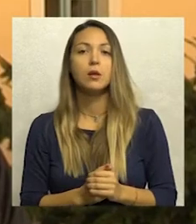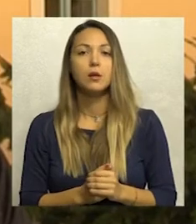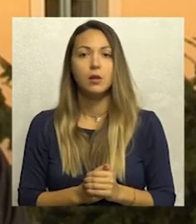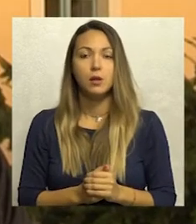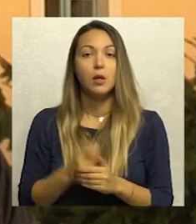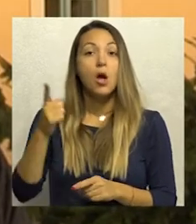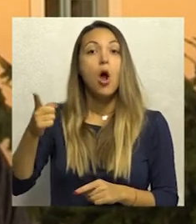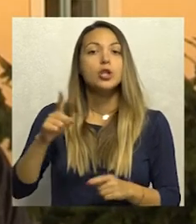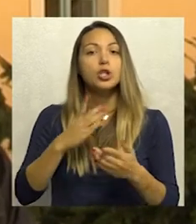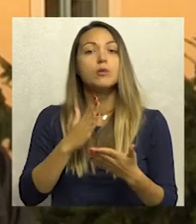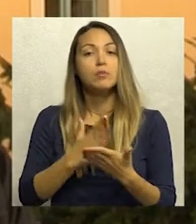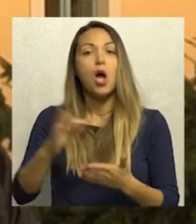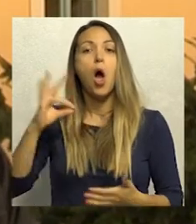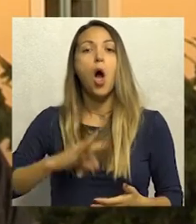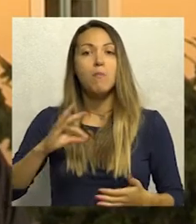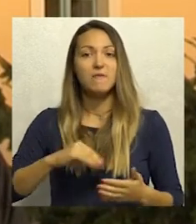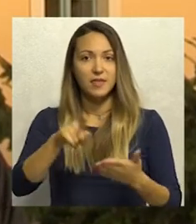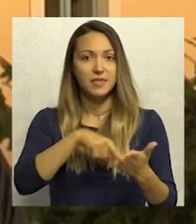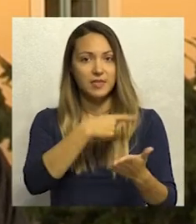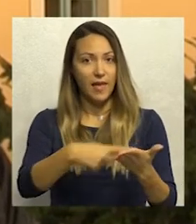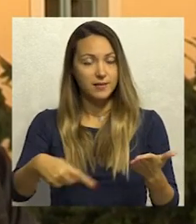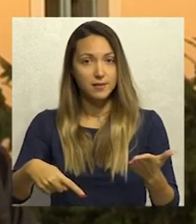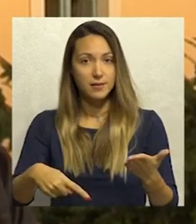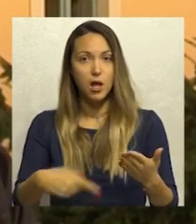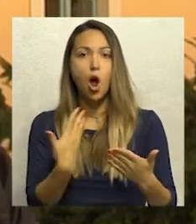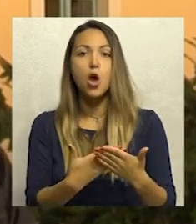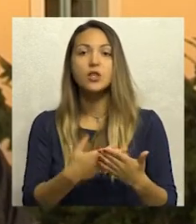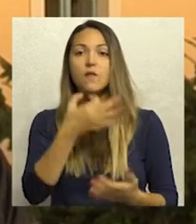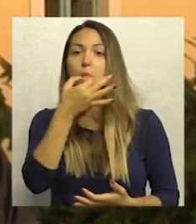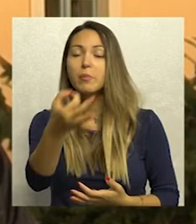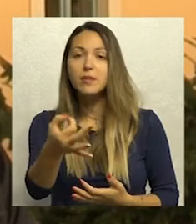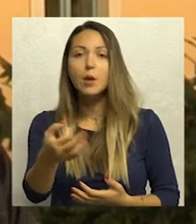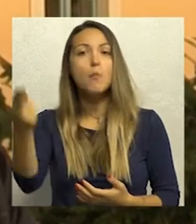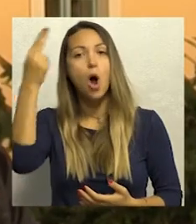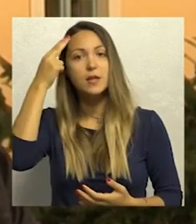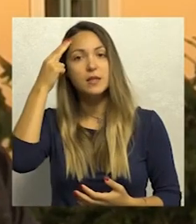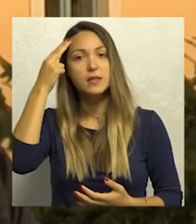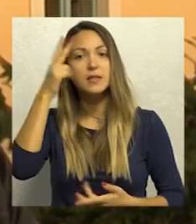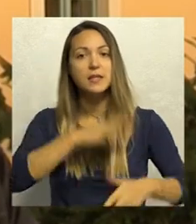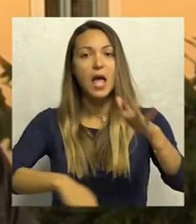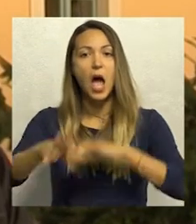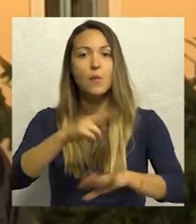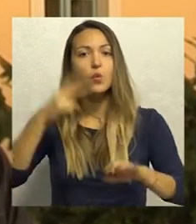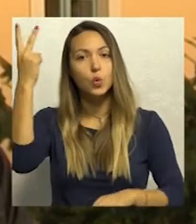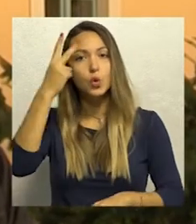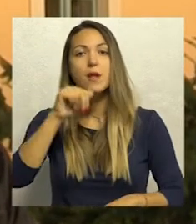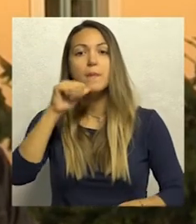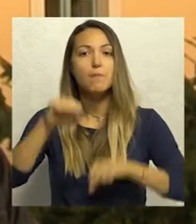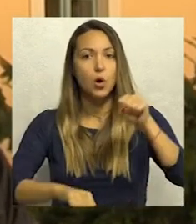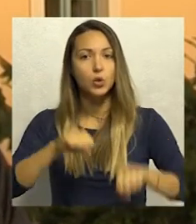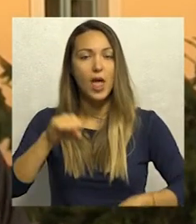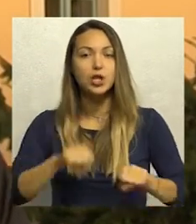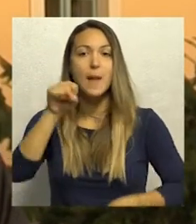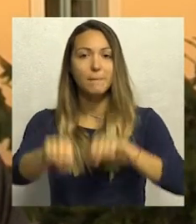će tom prilikom imati i obavezan test znanja, teorijski, gdje će biti osnovna pitanja o poznavanju